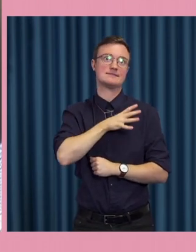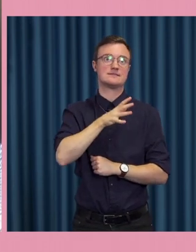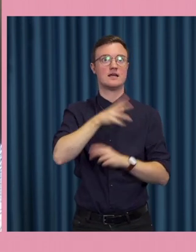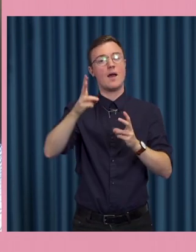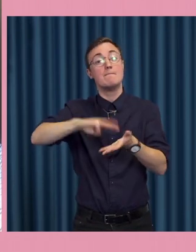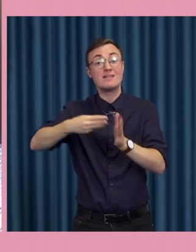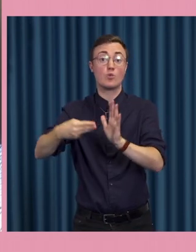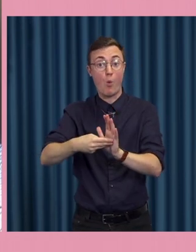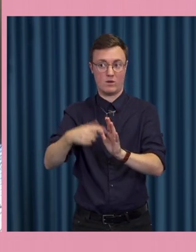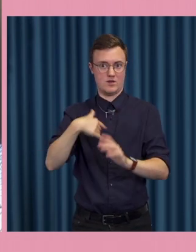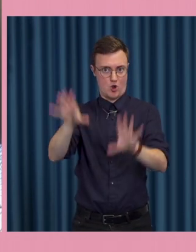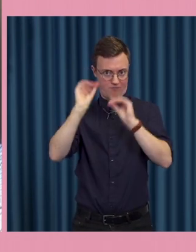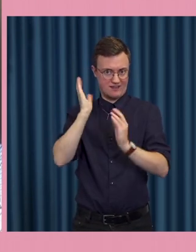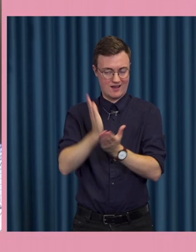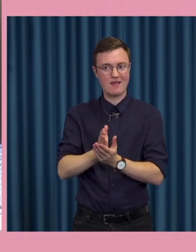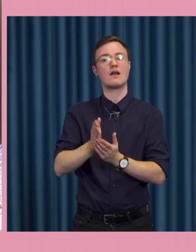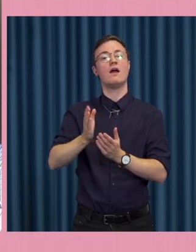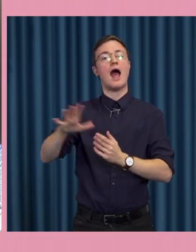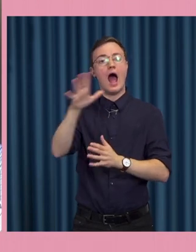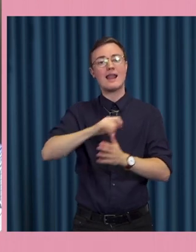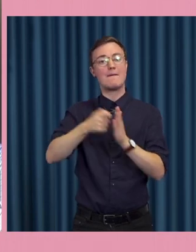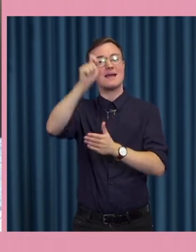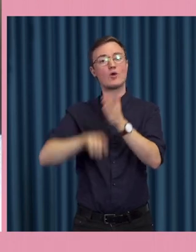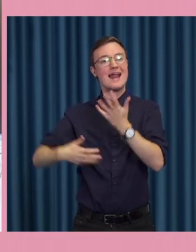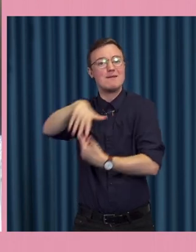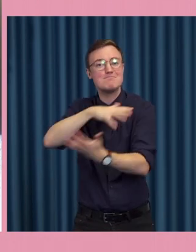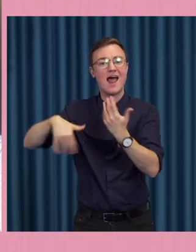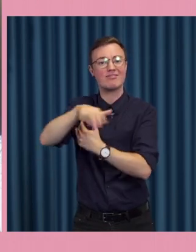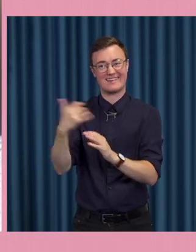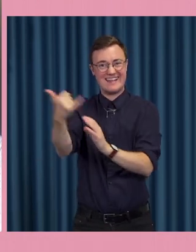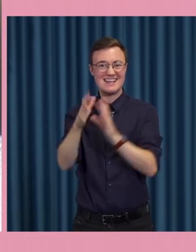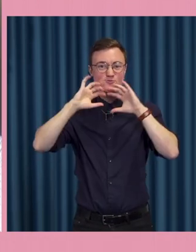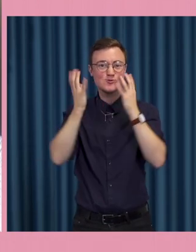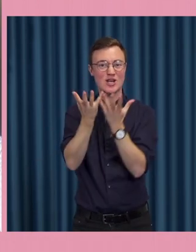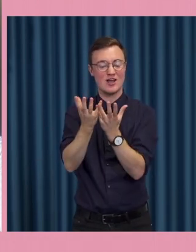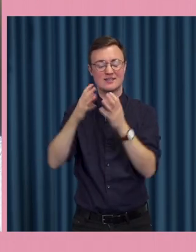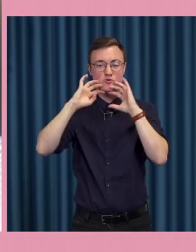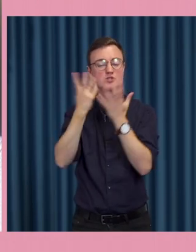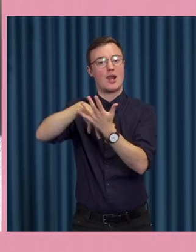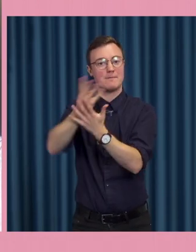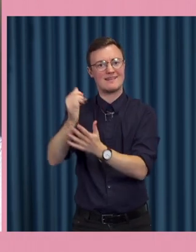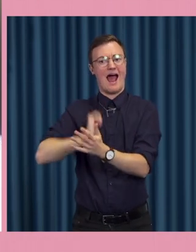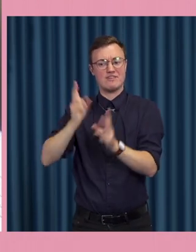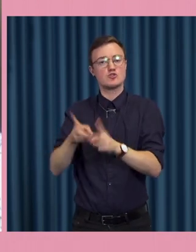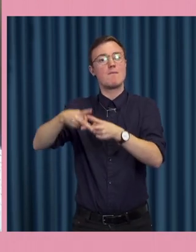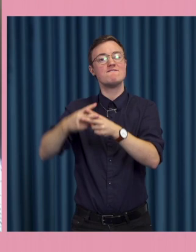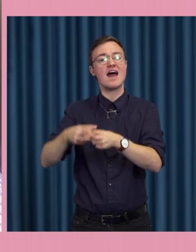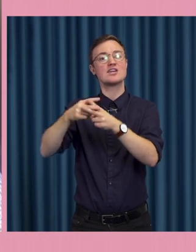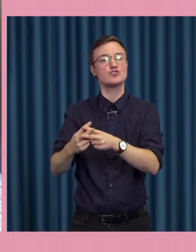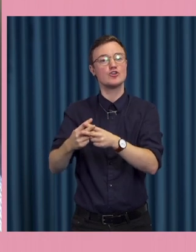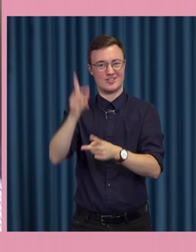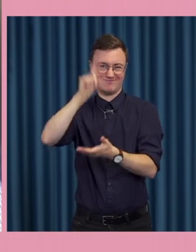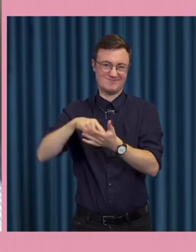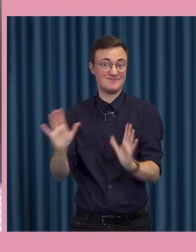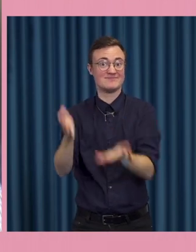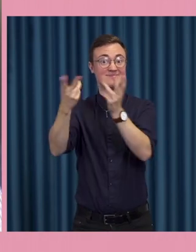metod låter det som där man involverar medborgarna och använder sig av sociala medier som liksom ett verktyg och jag tänker vad